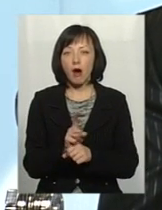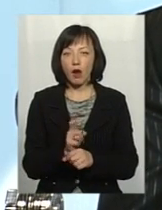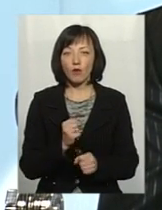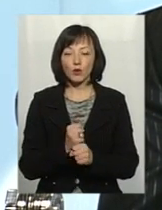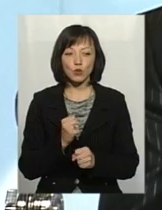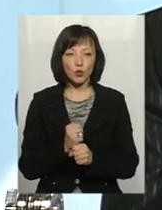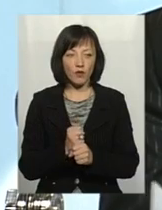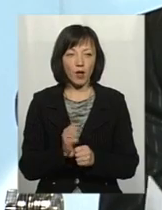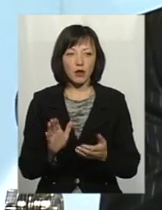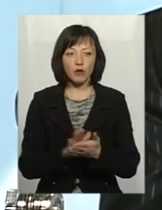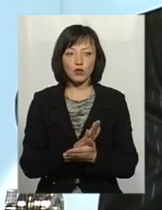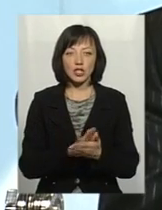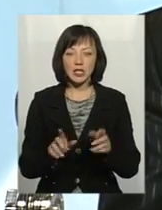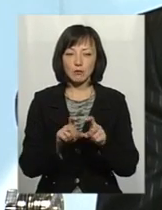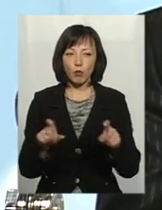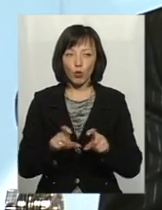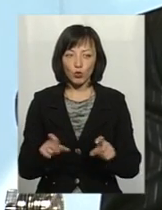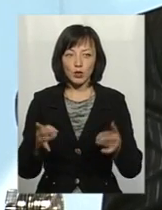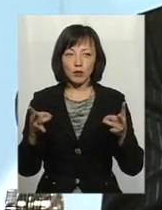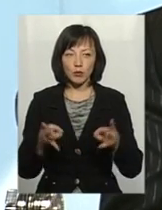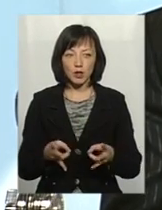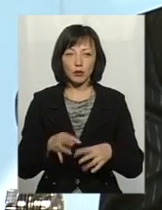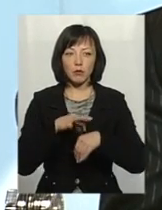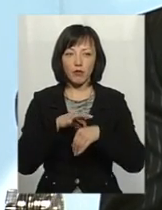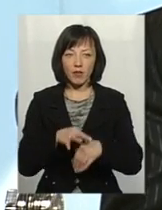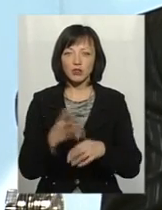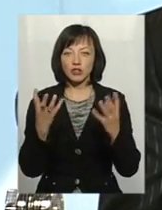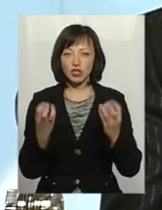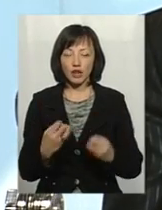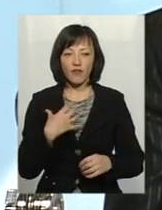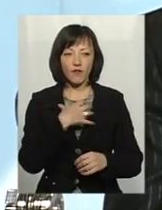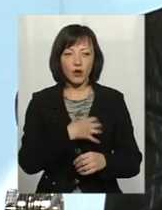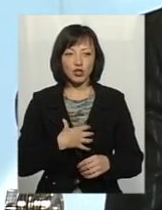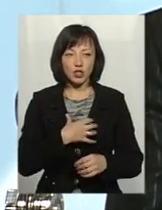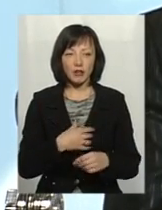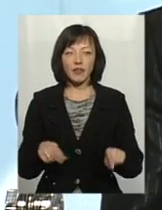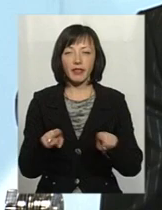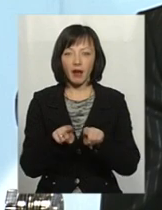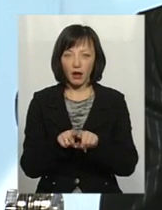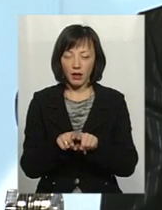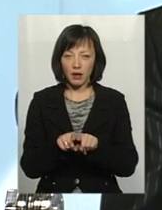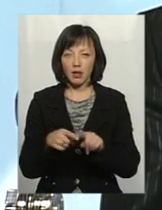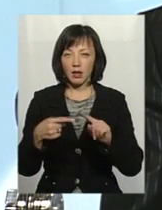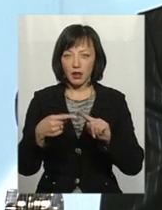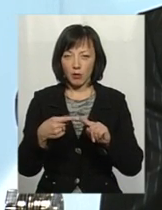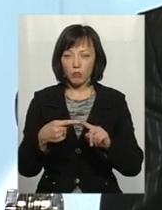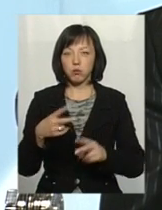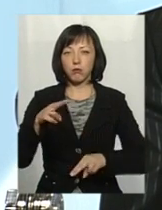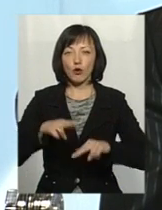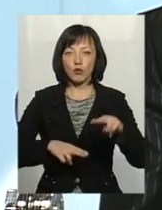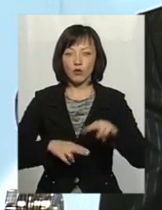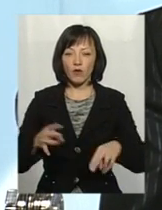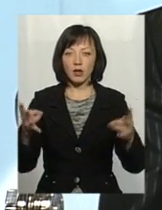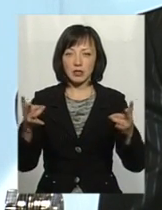очисних споруд необхідно провести ще такі важливі наступні роботи. Необхідно ще побудувати